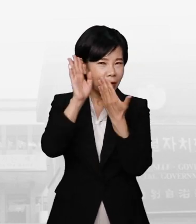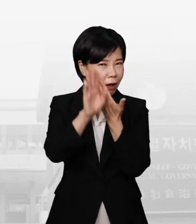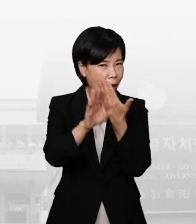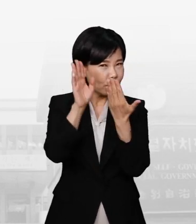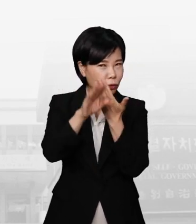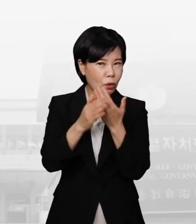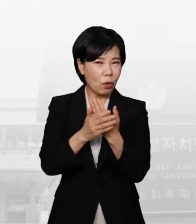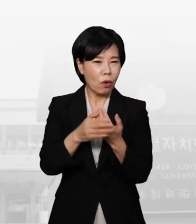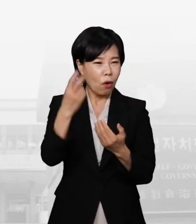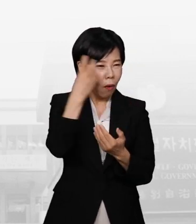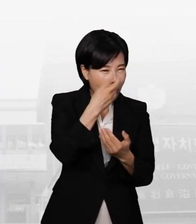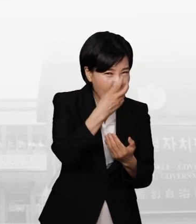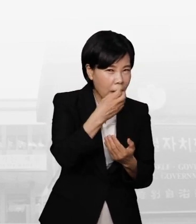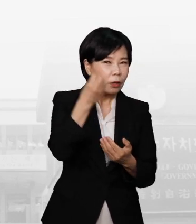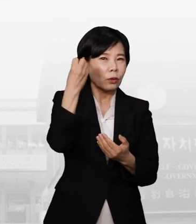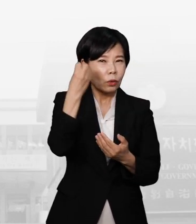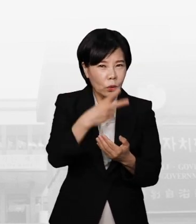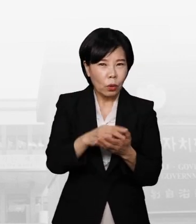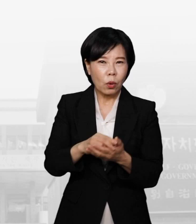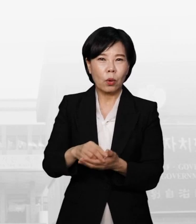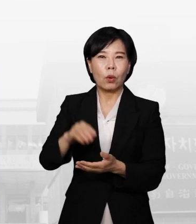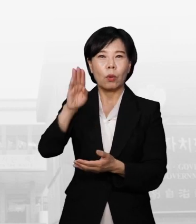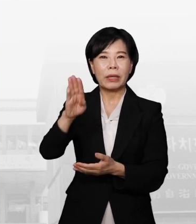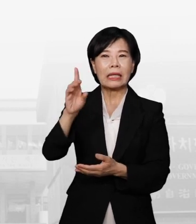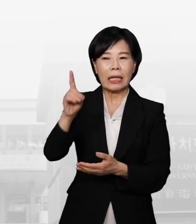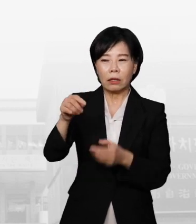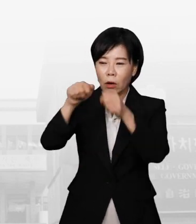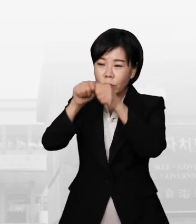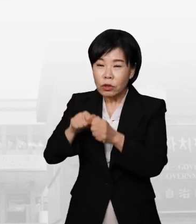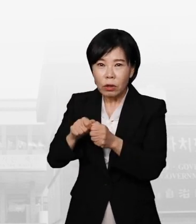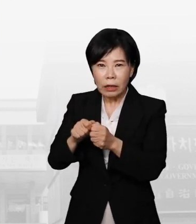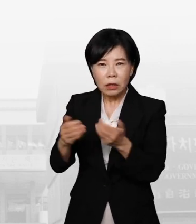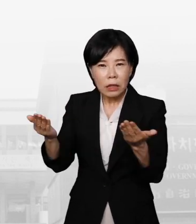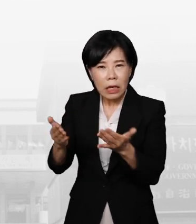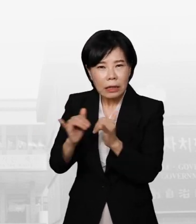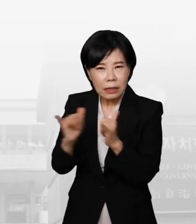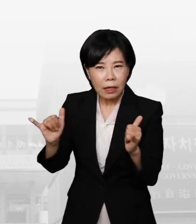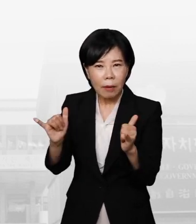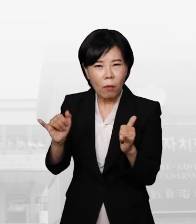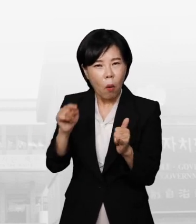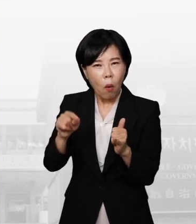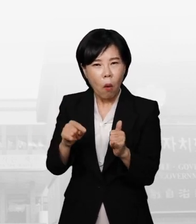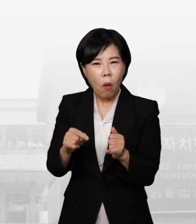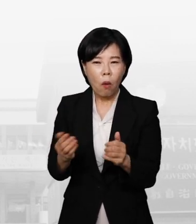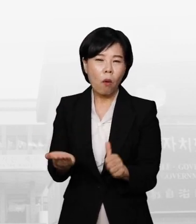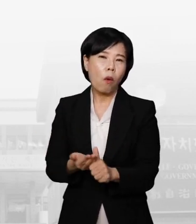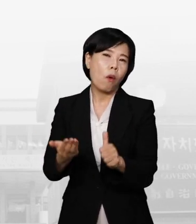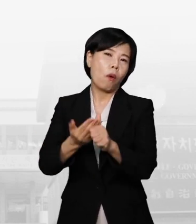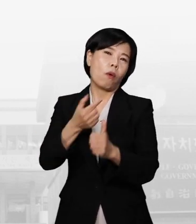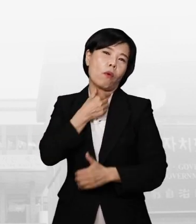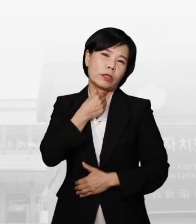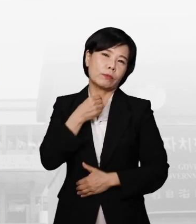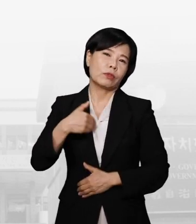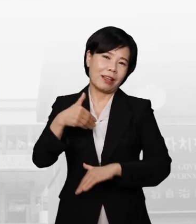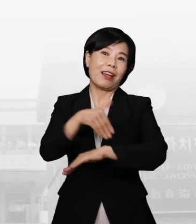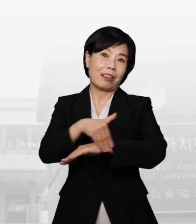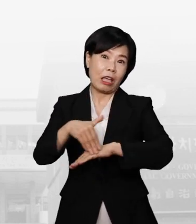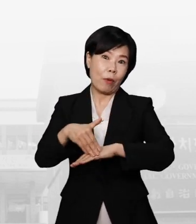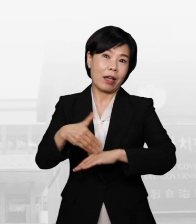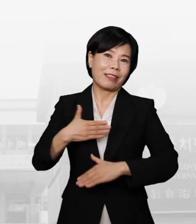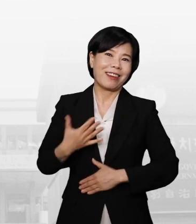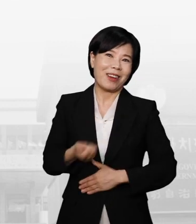그래서 앞으로 마케팅 그리고 빅데이터 분석을 하는 인력들을 양성하고 싶다는